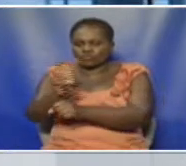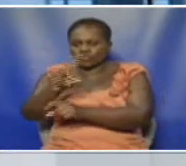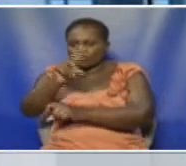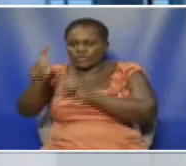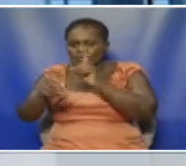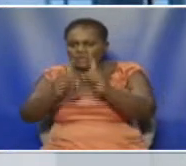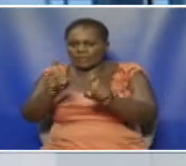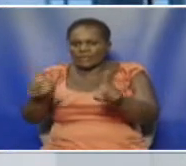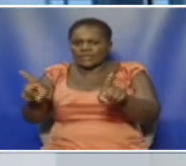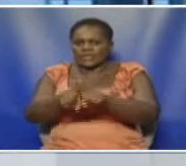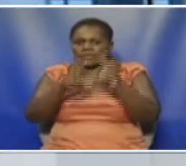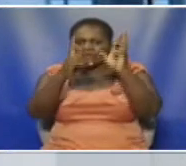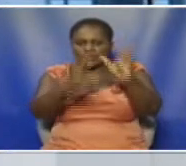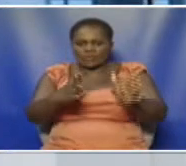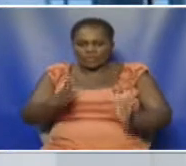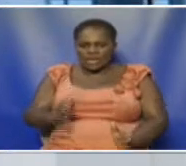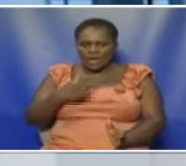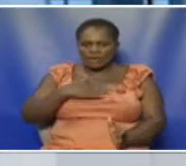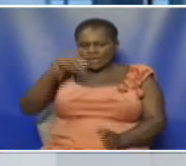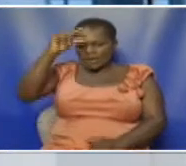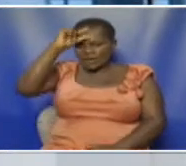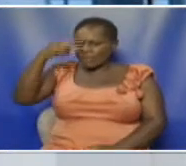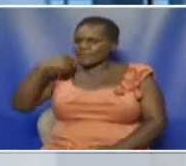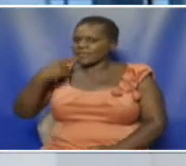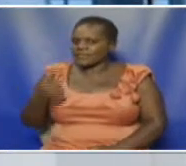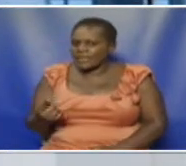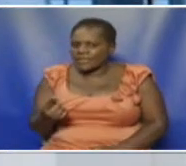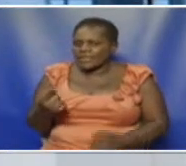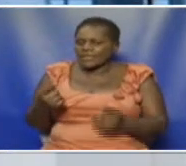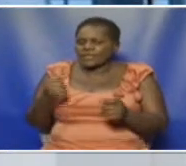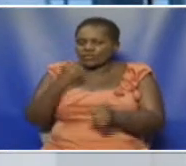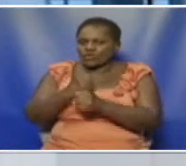Na anaviripoti Shadrat Miti serekali Imesema kila juhudi zimefanyo